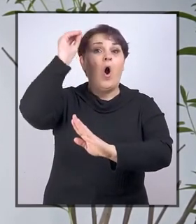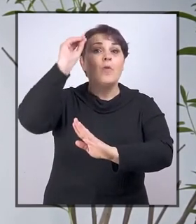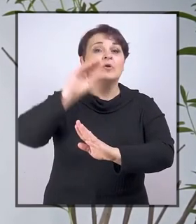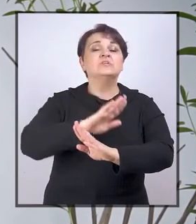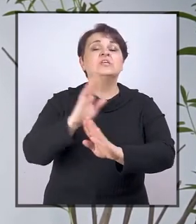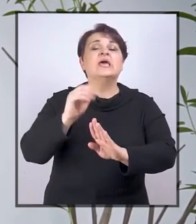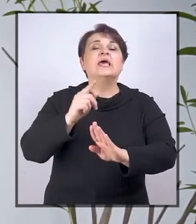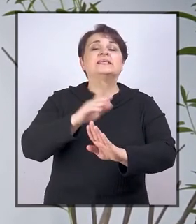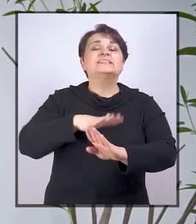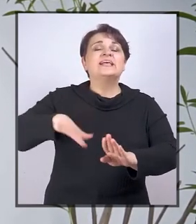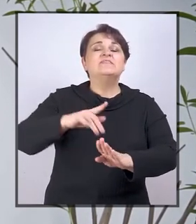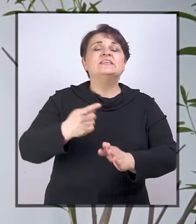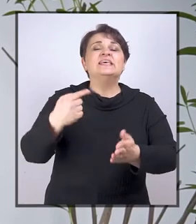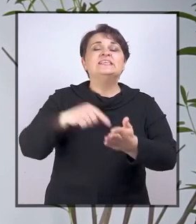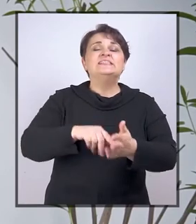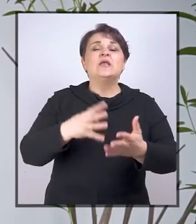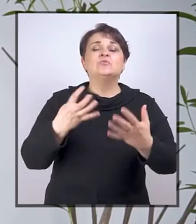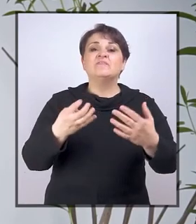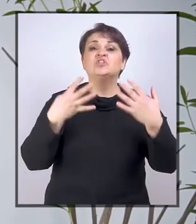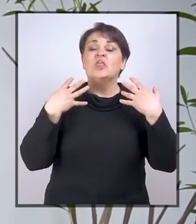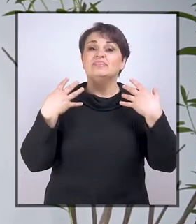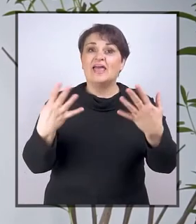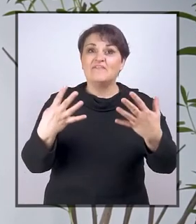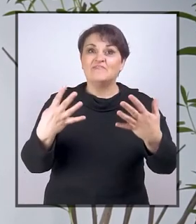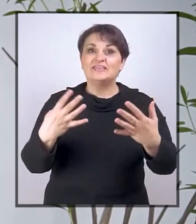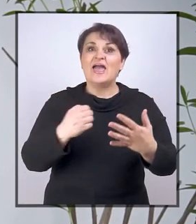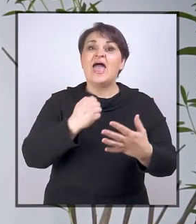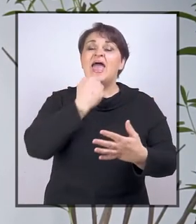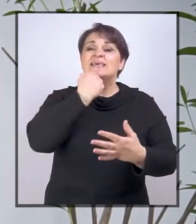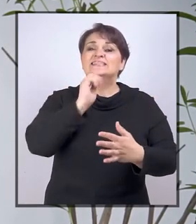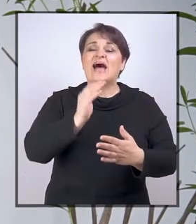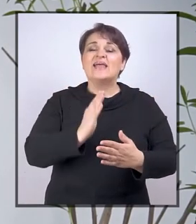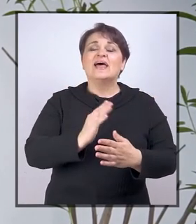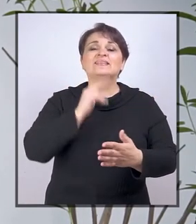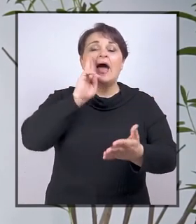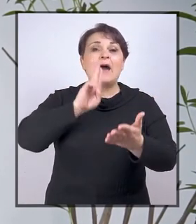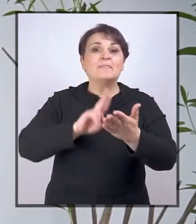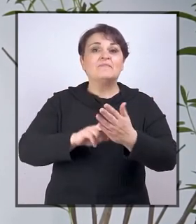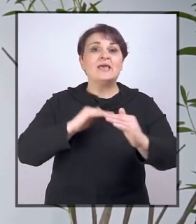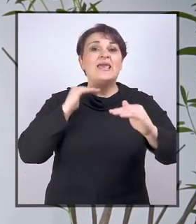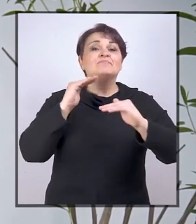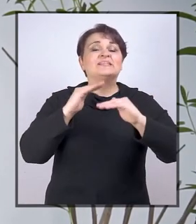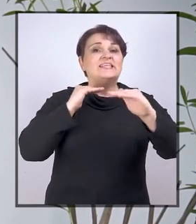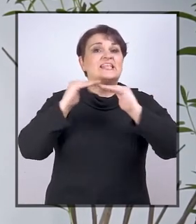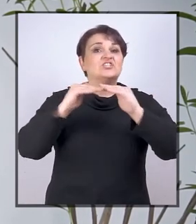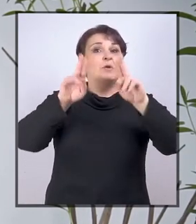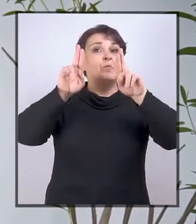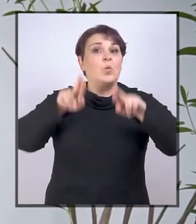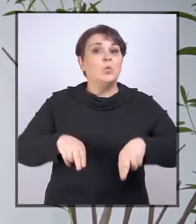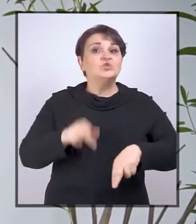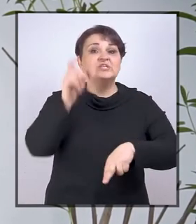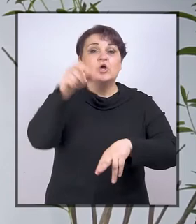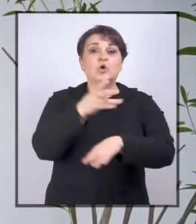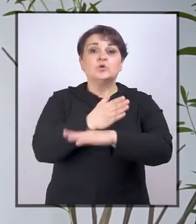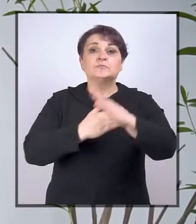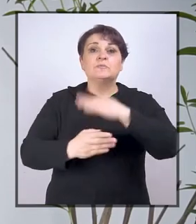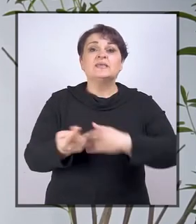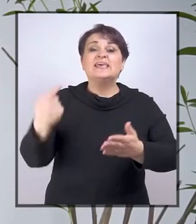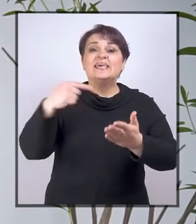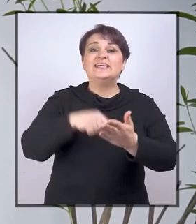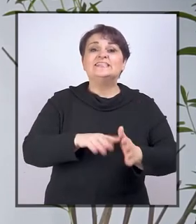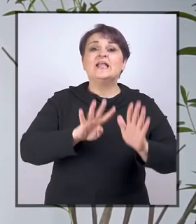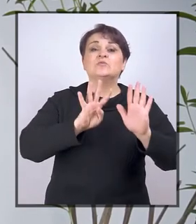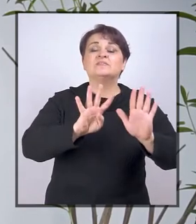deklaracija o obrazovanju za sve iz 1990. Zatim, standardna pravila za izjednačavanje